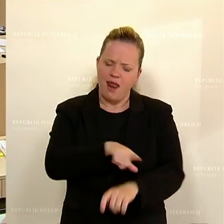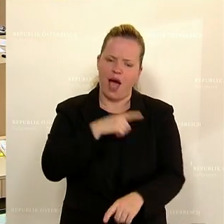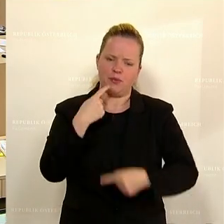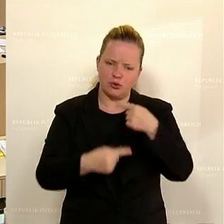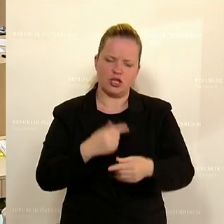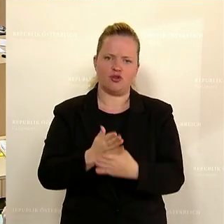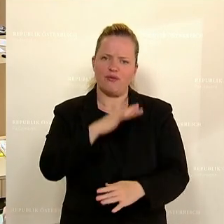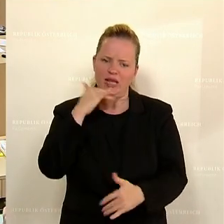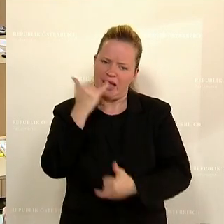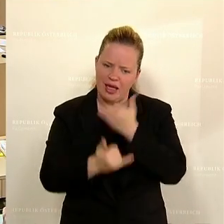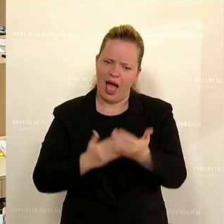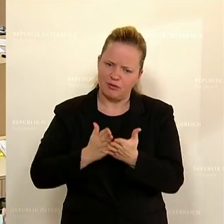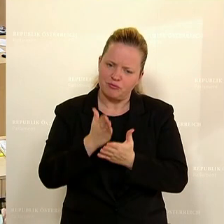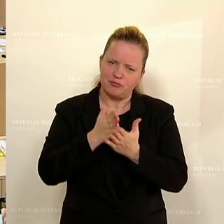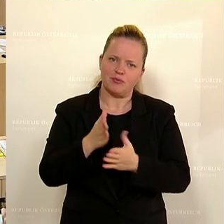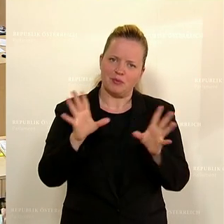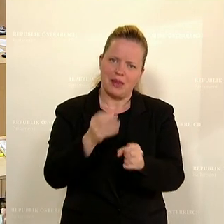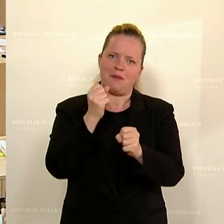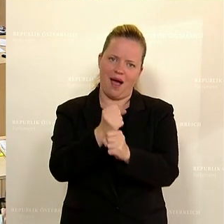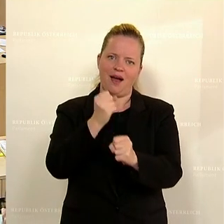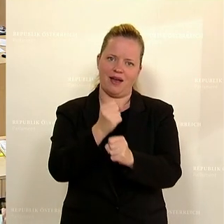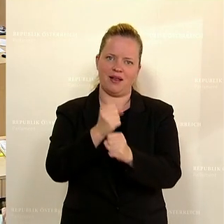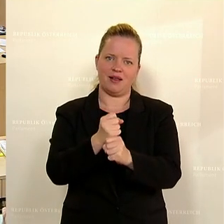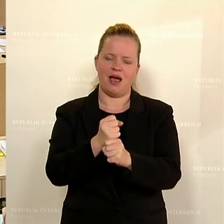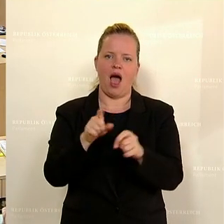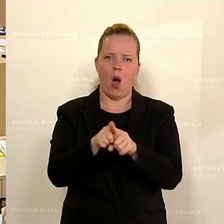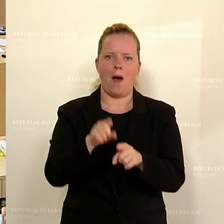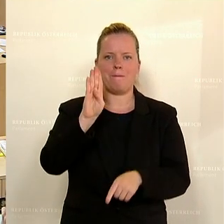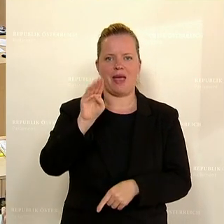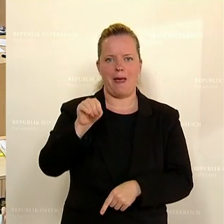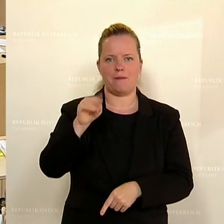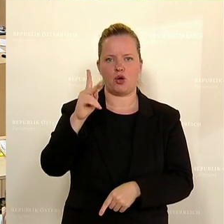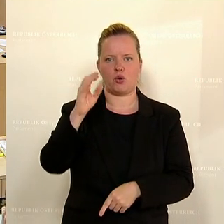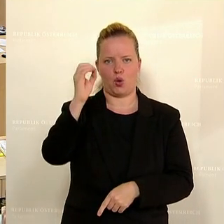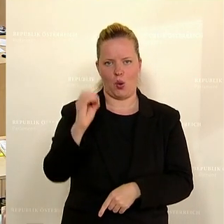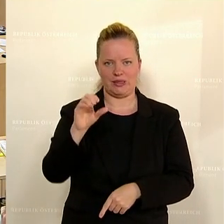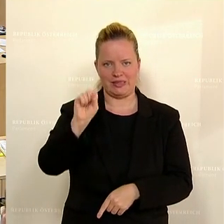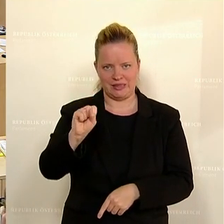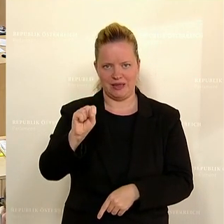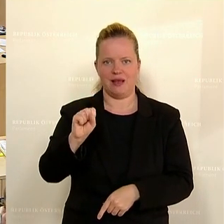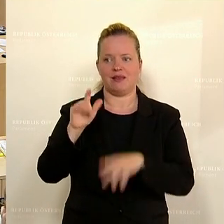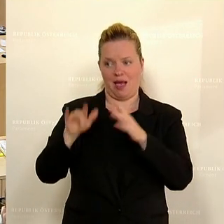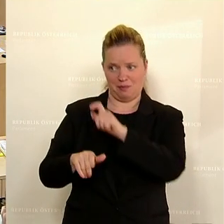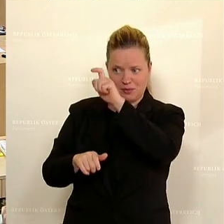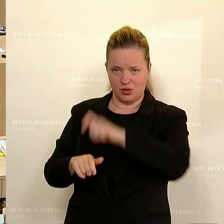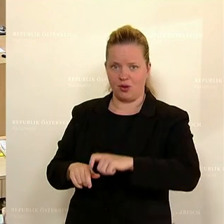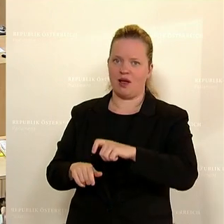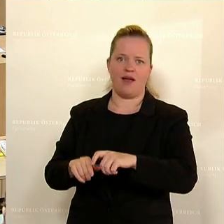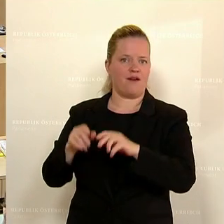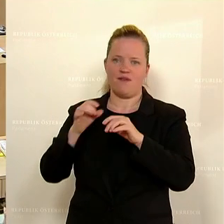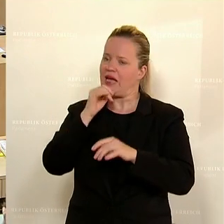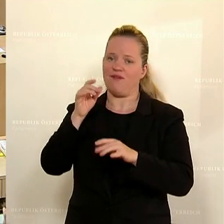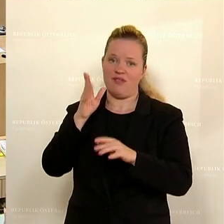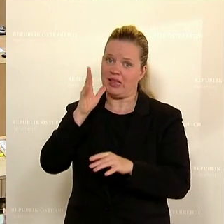seit Jahren beteiligen. Auch das BMKös in ihrer Person wird hier definitiv nicht nockerlassen,